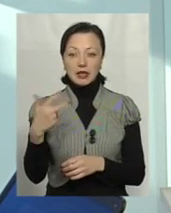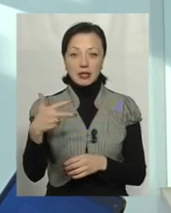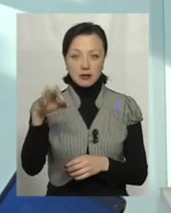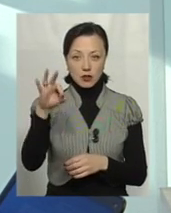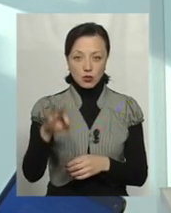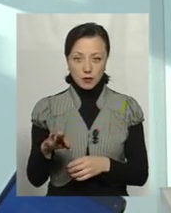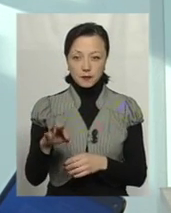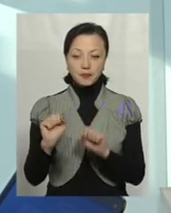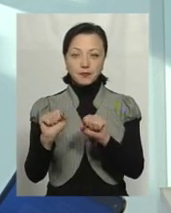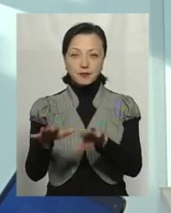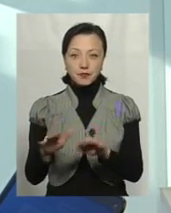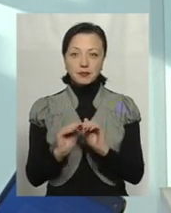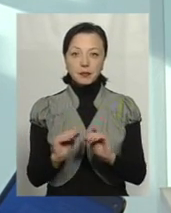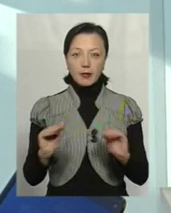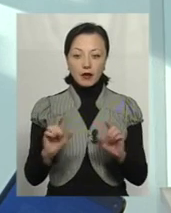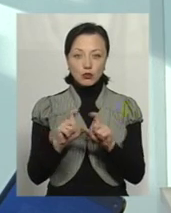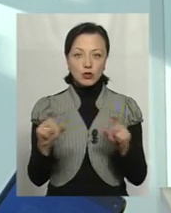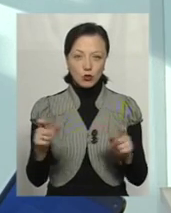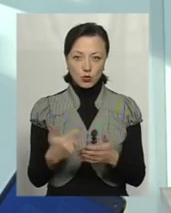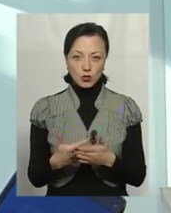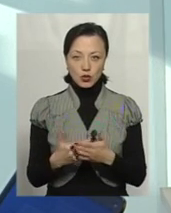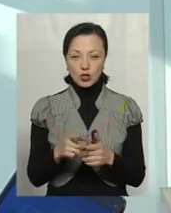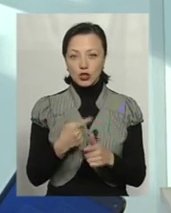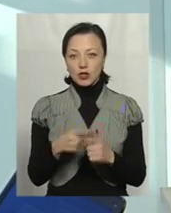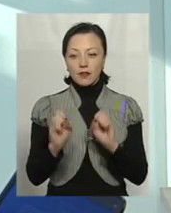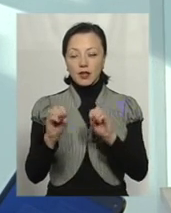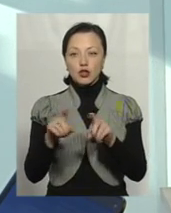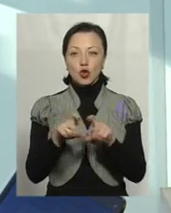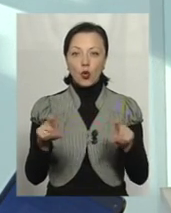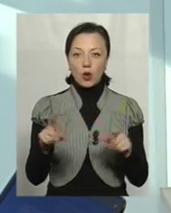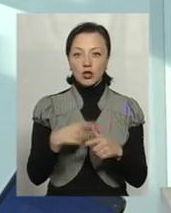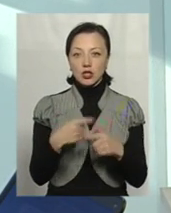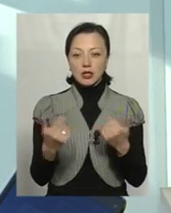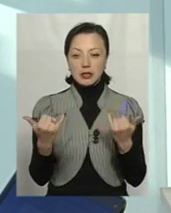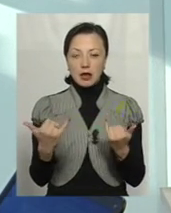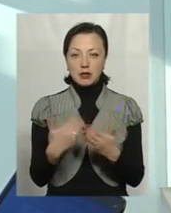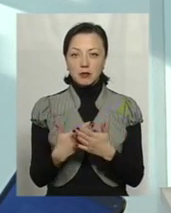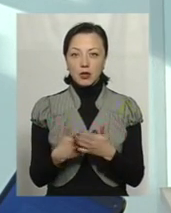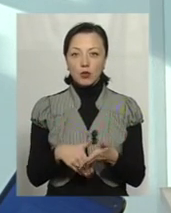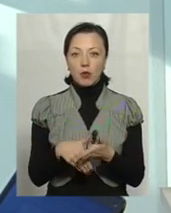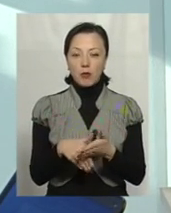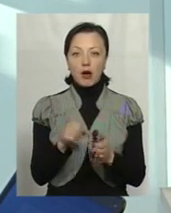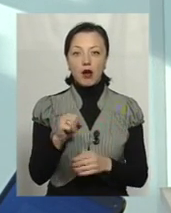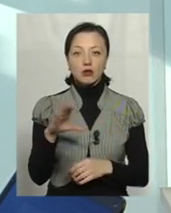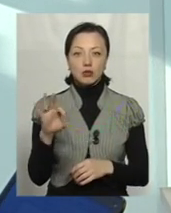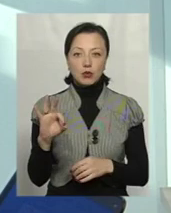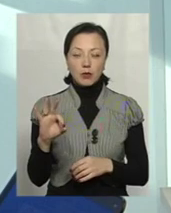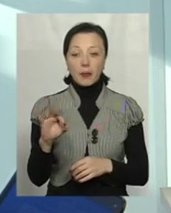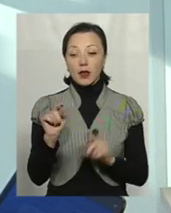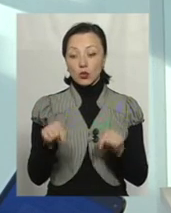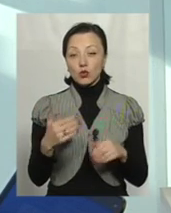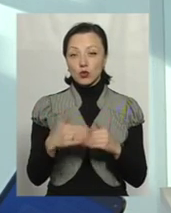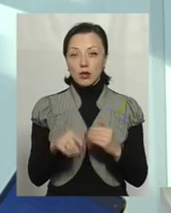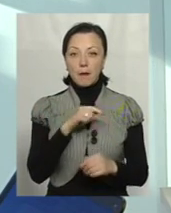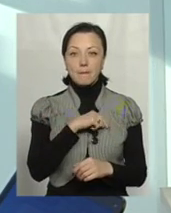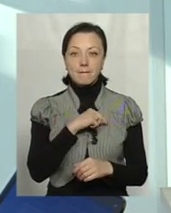30 відсотків, віддає дитячому садочку, чи віддає школі, чи, наприклад, як зараз допомагає АТО. Тобто тут вже